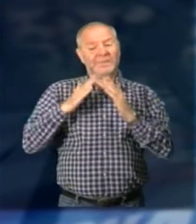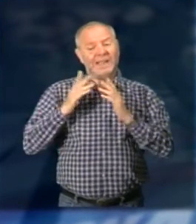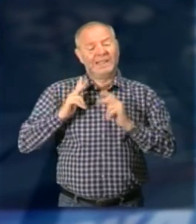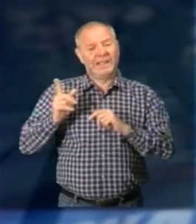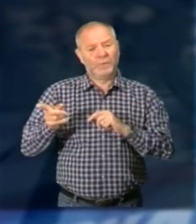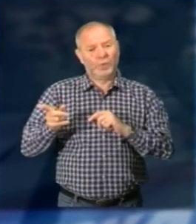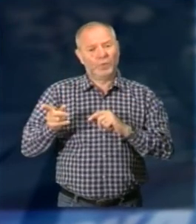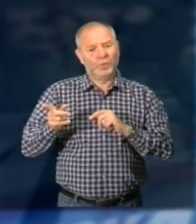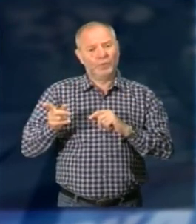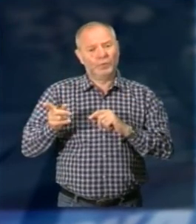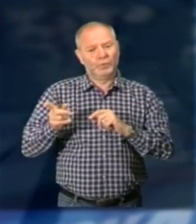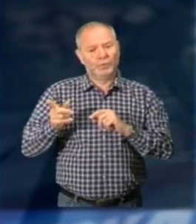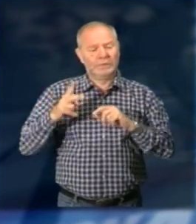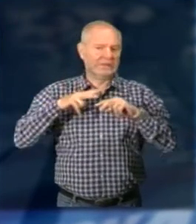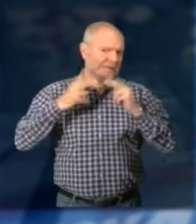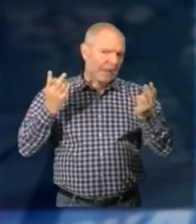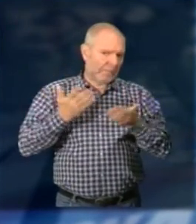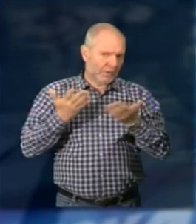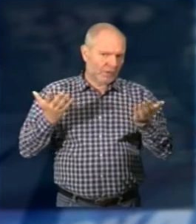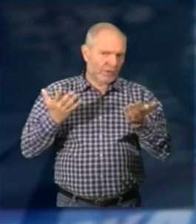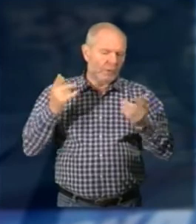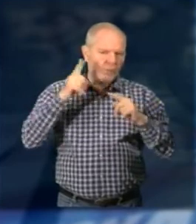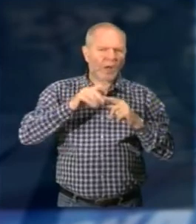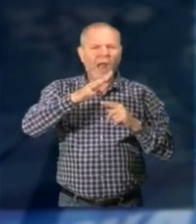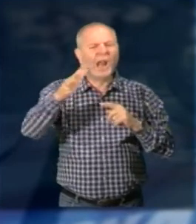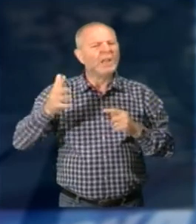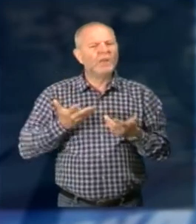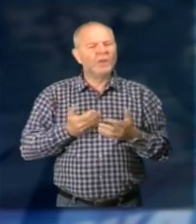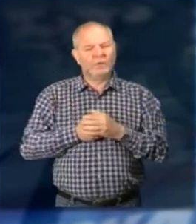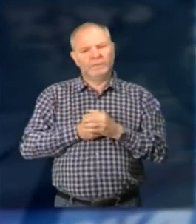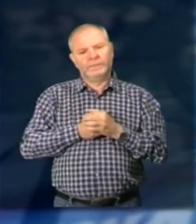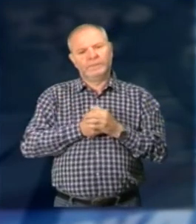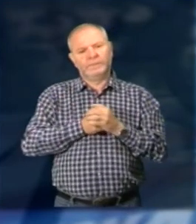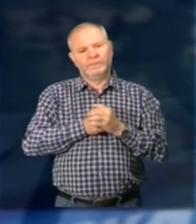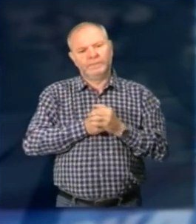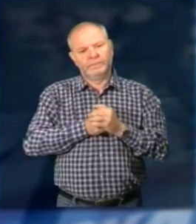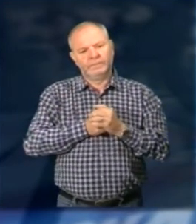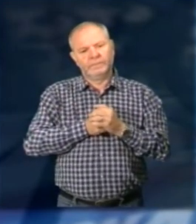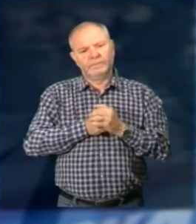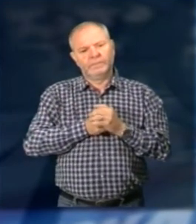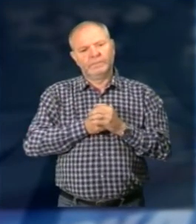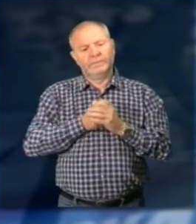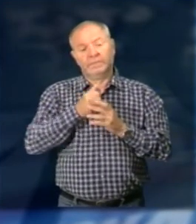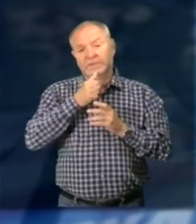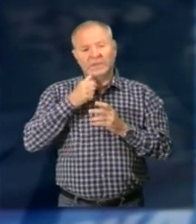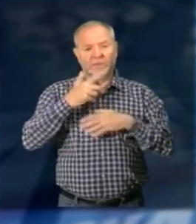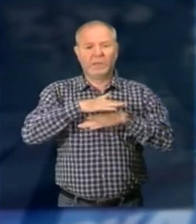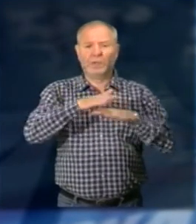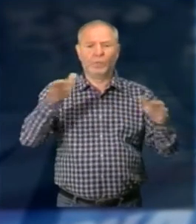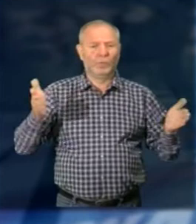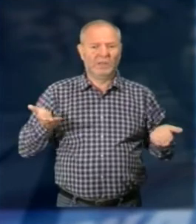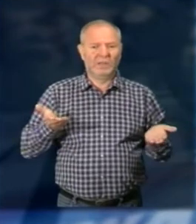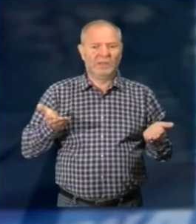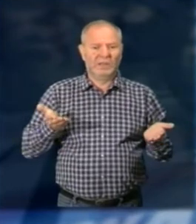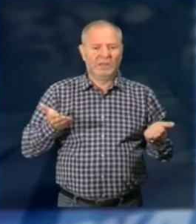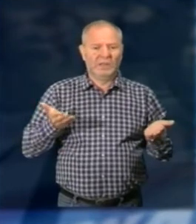diciamo semplice tra virgolette Casa di Riposo Cosa fa d'altro? Diciamo che è proprio una casa per tutta la popolazione della valle